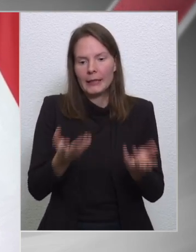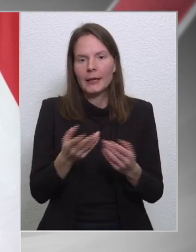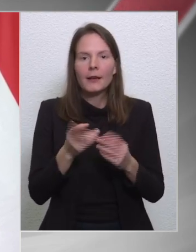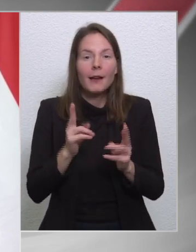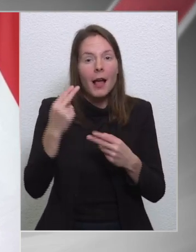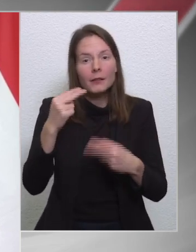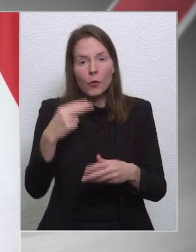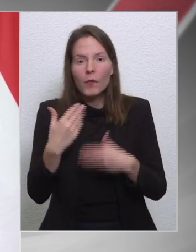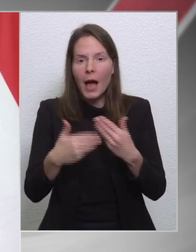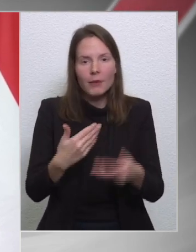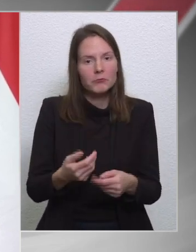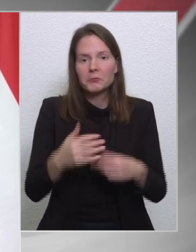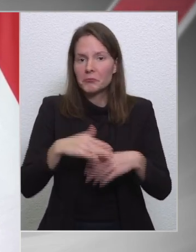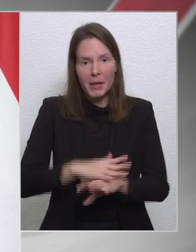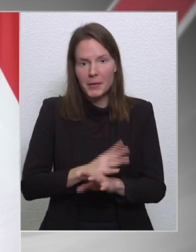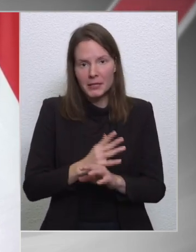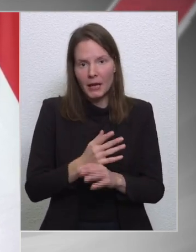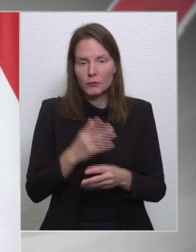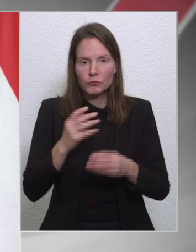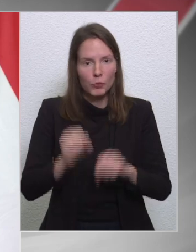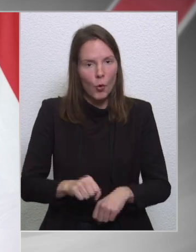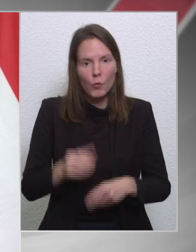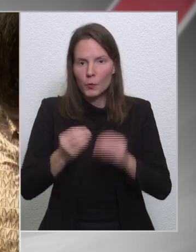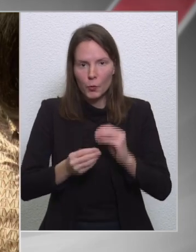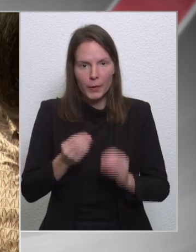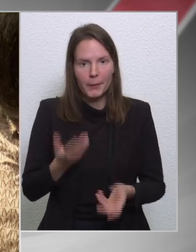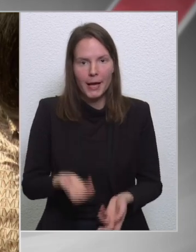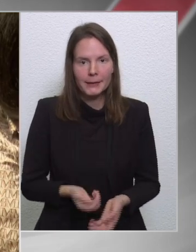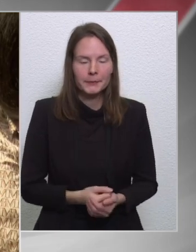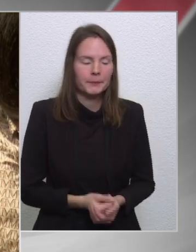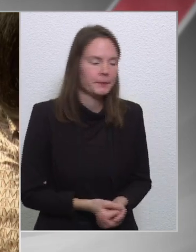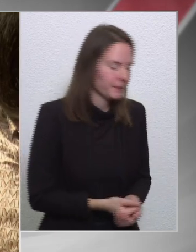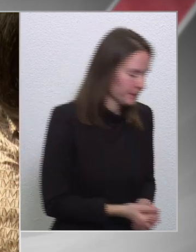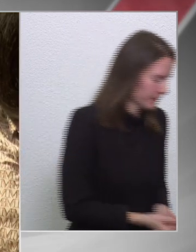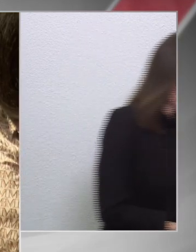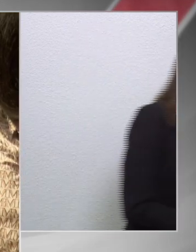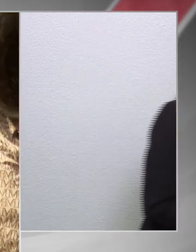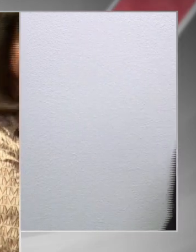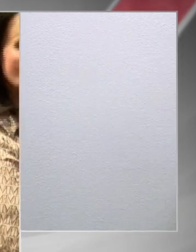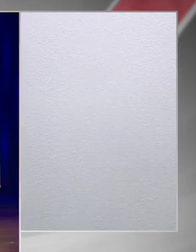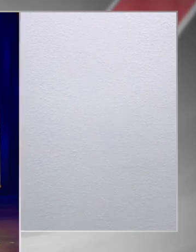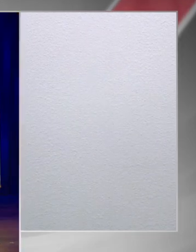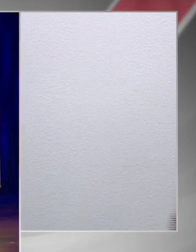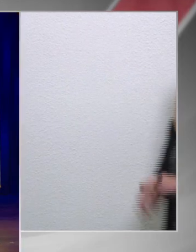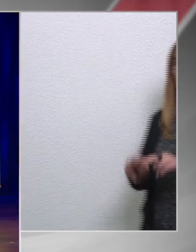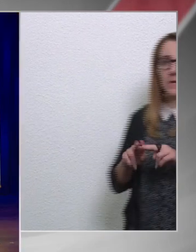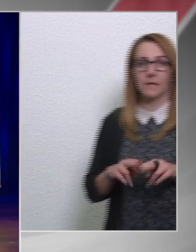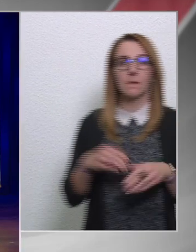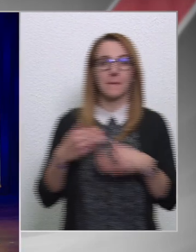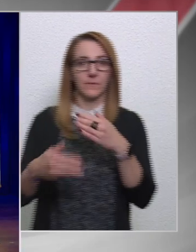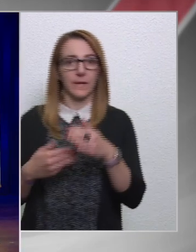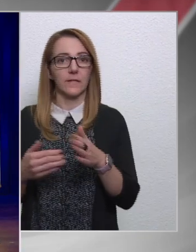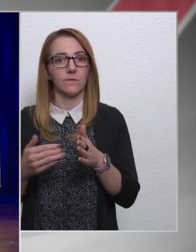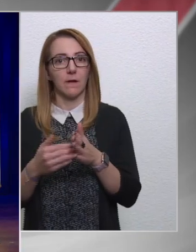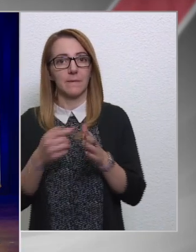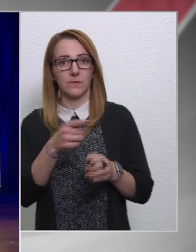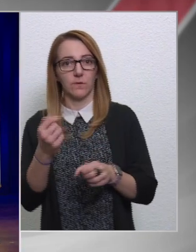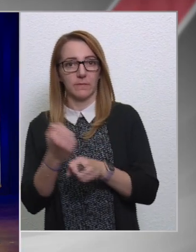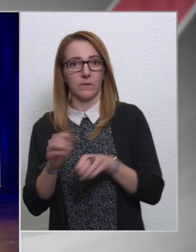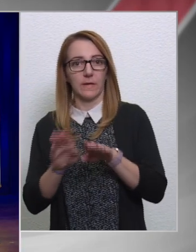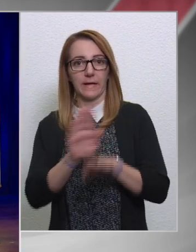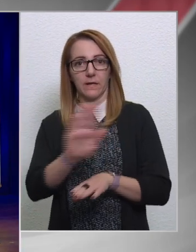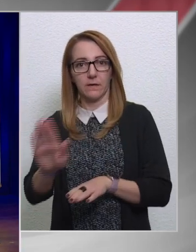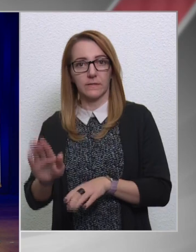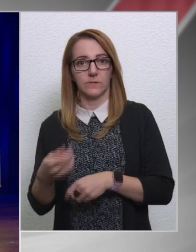a dolog. Igazából nem érzek itt komoly problémák. Rendben. Mennünk kell tovább, bocsánat, mert a többi kolléga még nem jutott szóhoz. Jó,